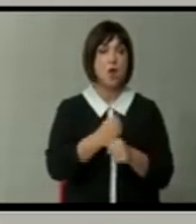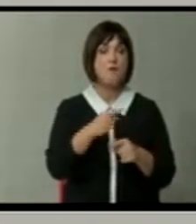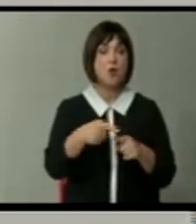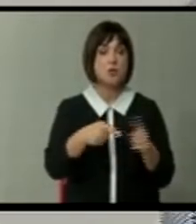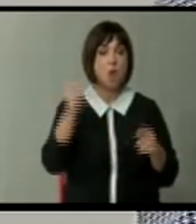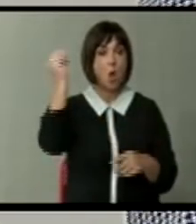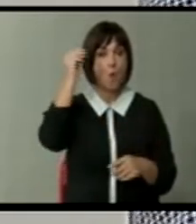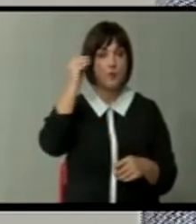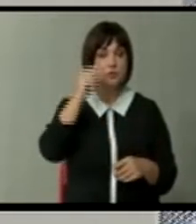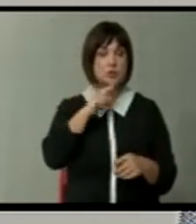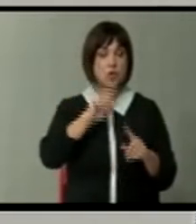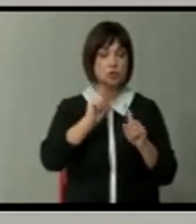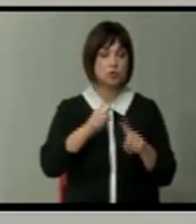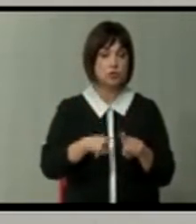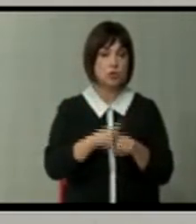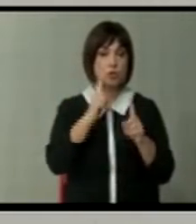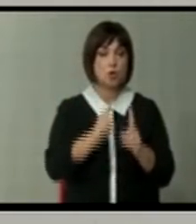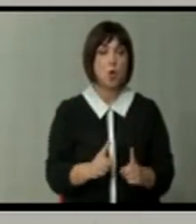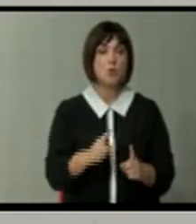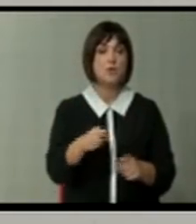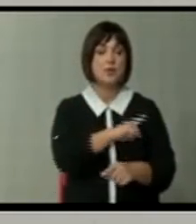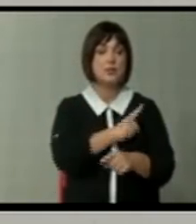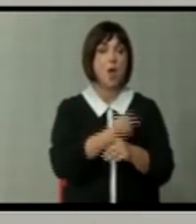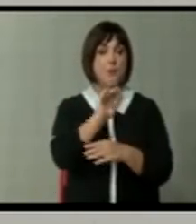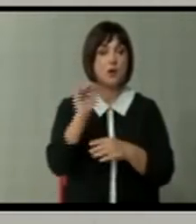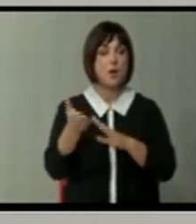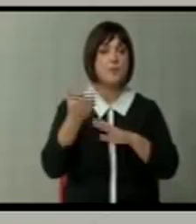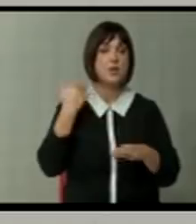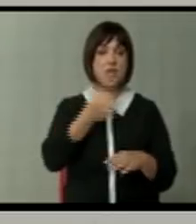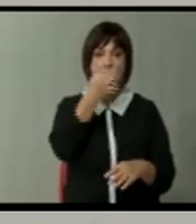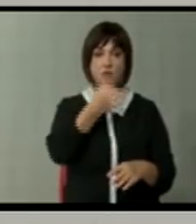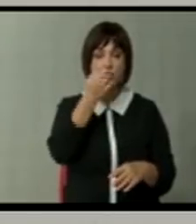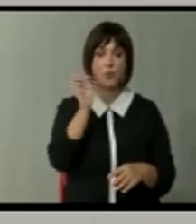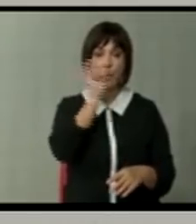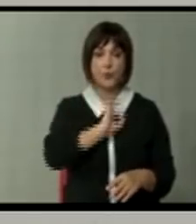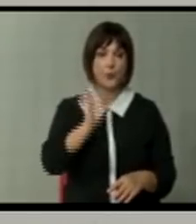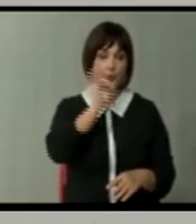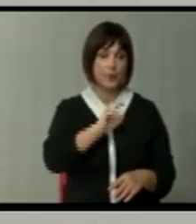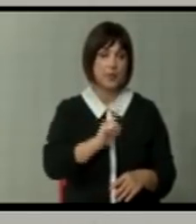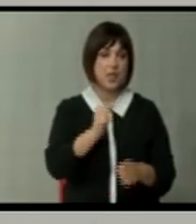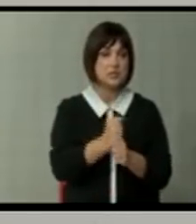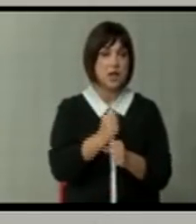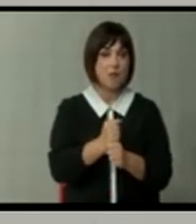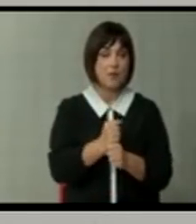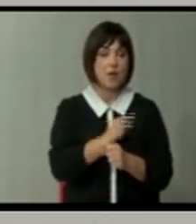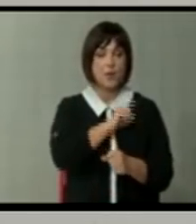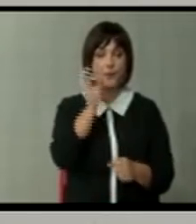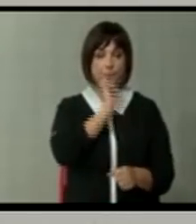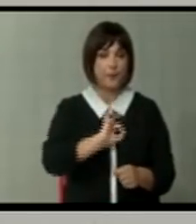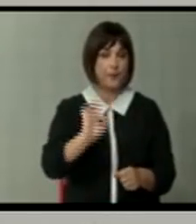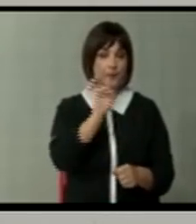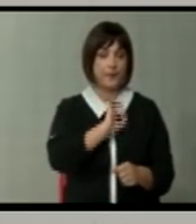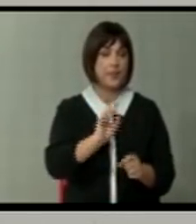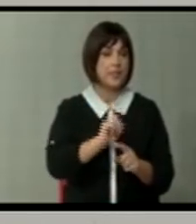делот на образование, дословце стои. Остануваат насилове препораките од предходниот извештај, зашто ништо не е сработено. Апсолутно ништо не е